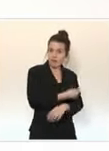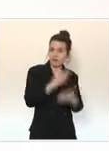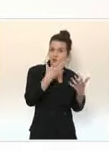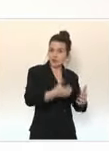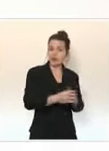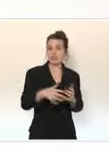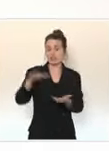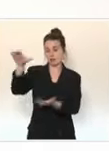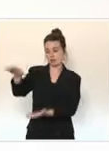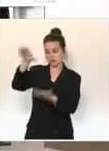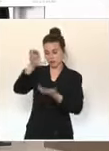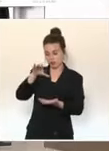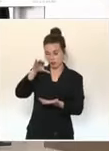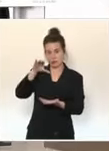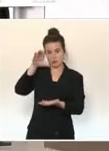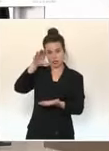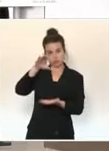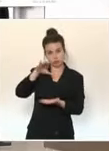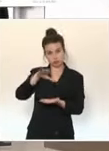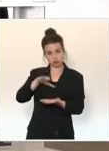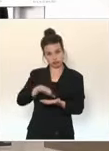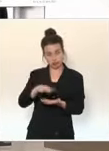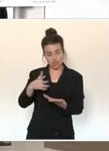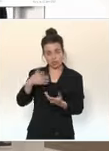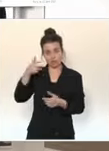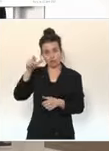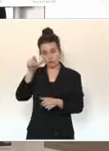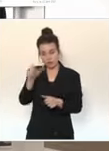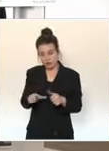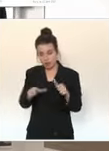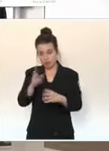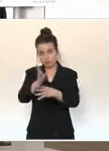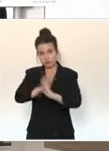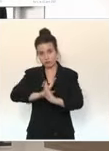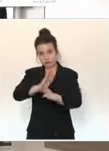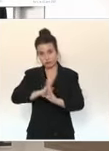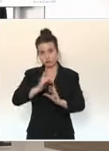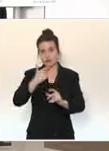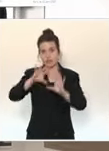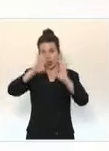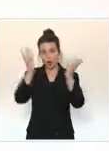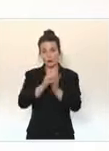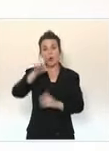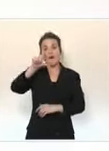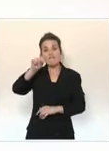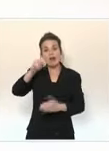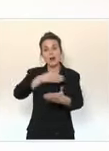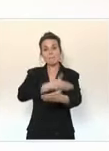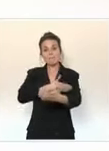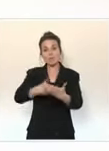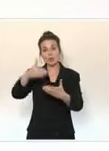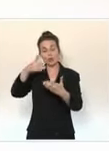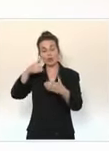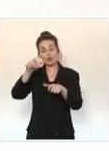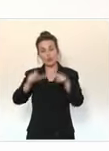utilisés et encore aujourd'hui, près de 50 000 Français ont été vaccinés avec AstraZeneca. D'ailleurs, un autre argument qui ne trompe